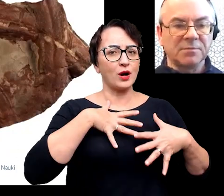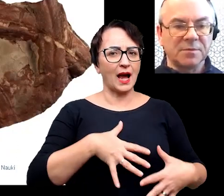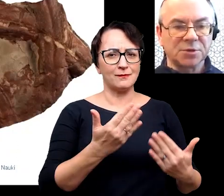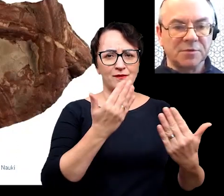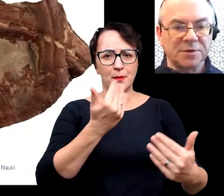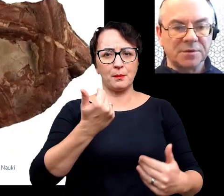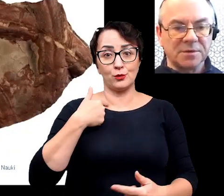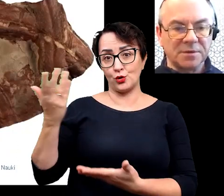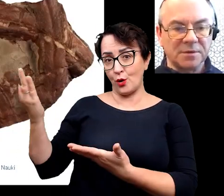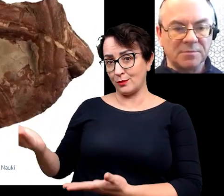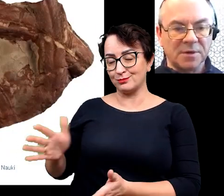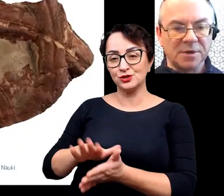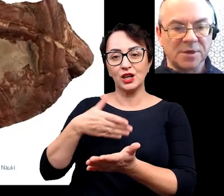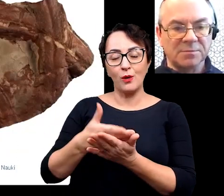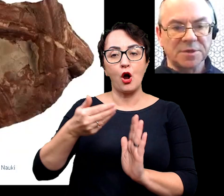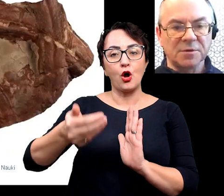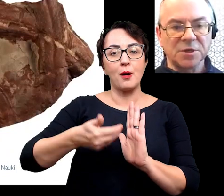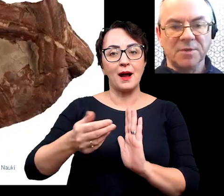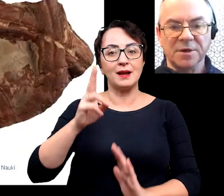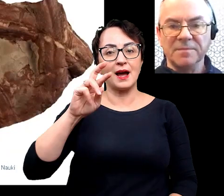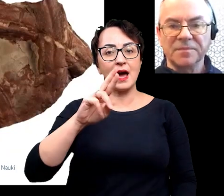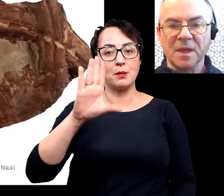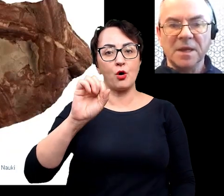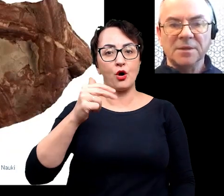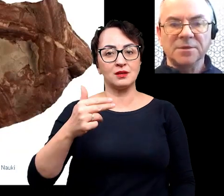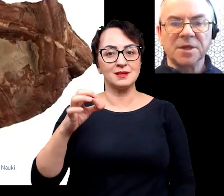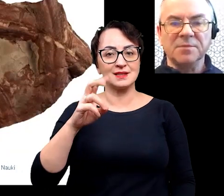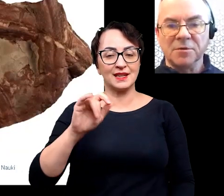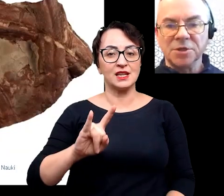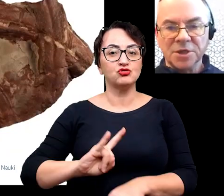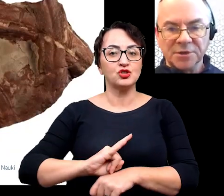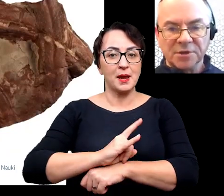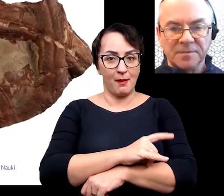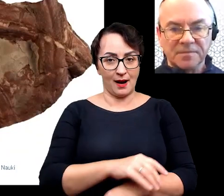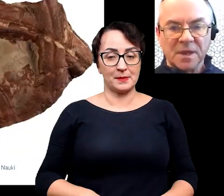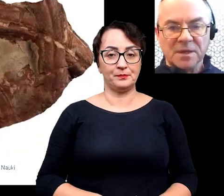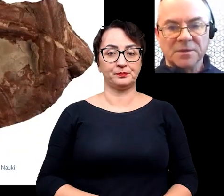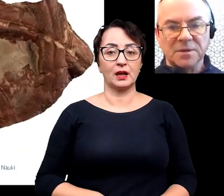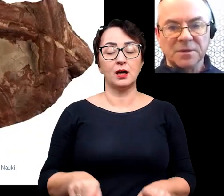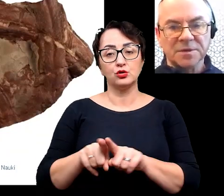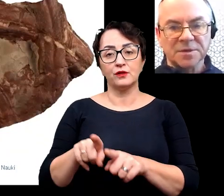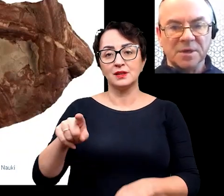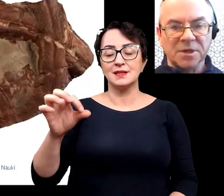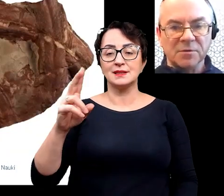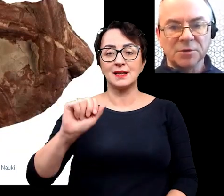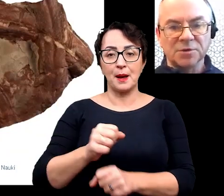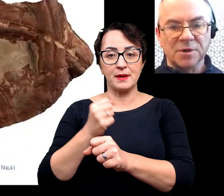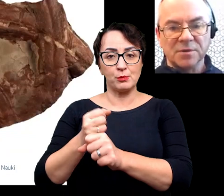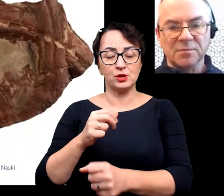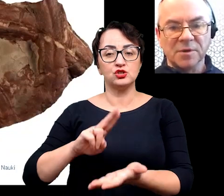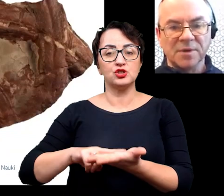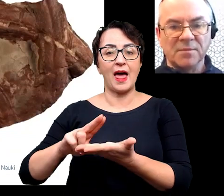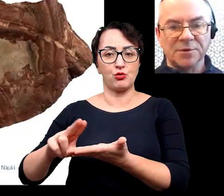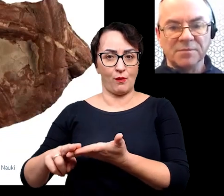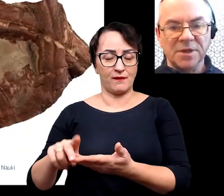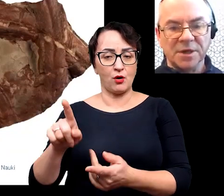wyglądały. Tutaj mamy przykład kopalnego karbońskiego ślimaka. No i skamieniałości śladowe. To są skamieniałości,